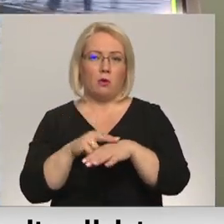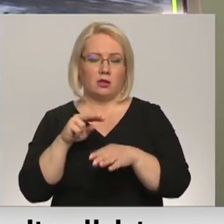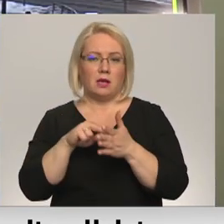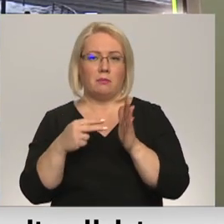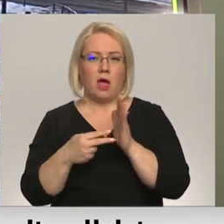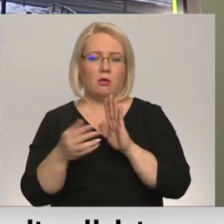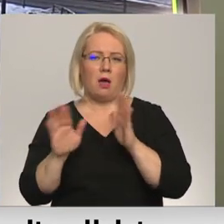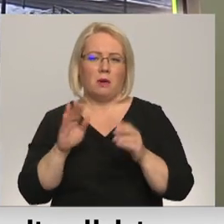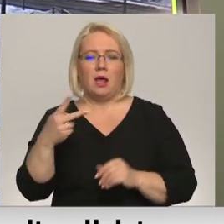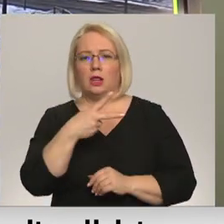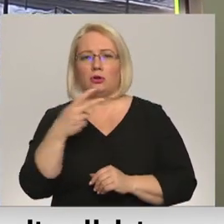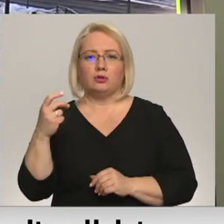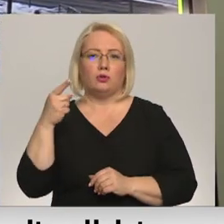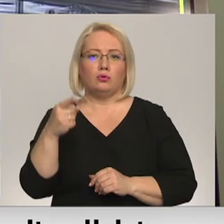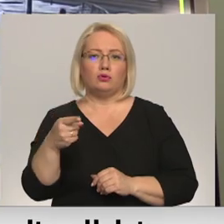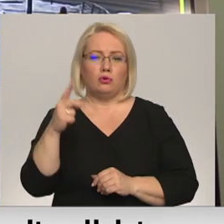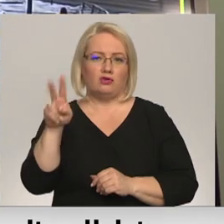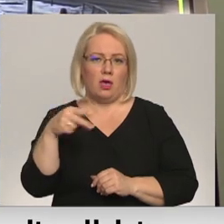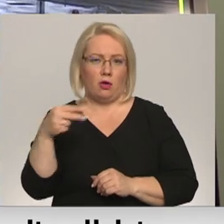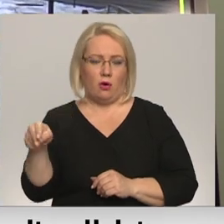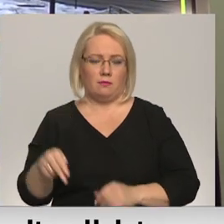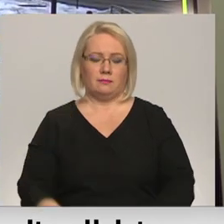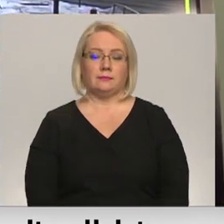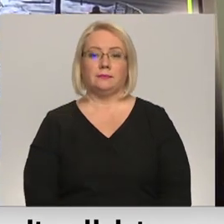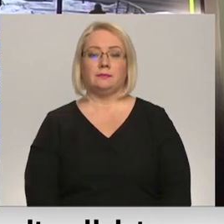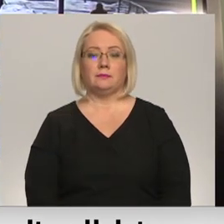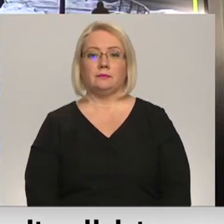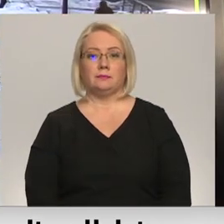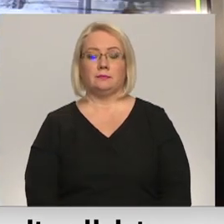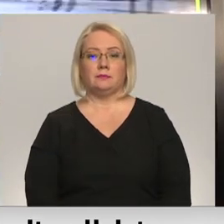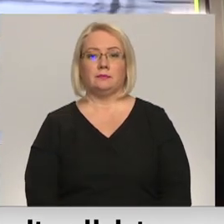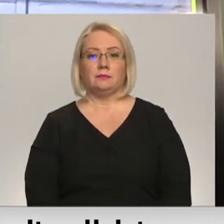plānoti ap 200 tūkstošiem eiro. Sandra Leitāna, Andrs Pāns, ReTV